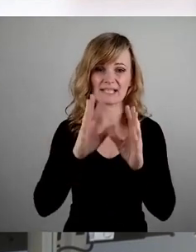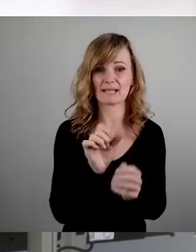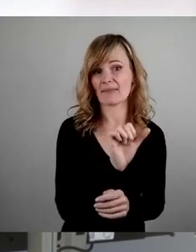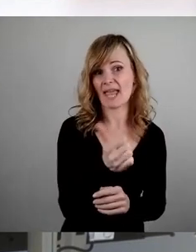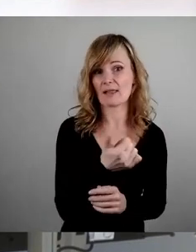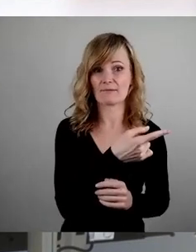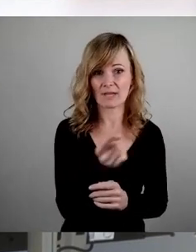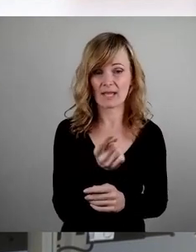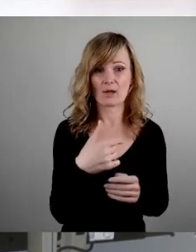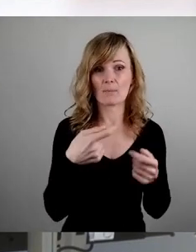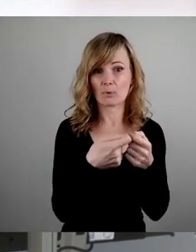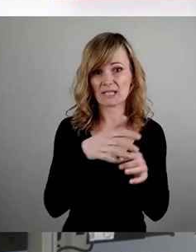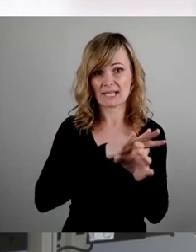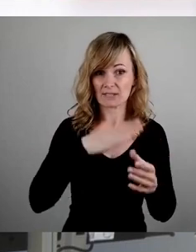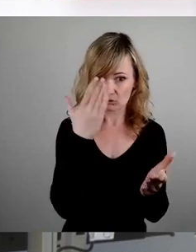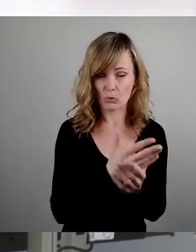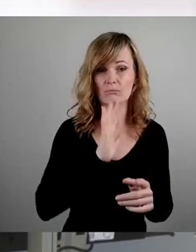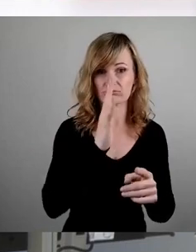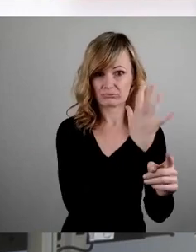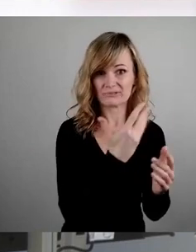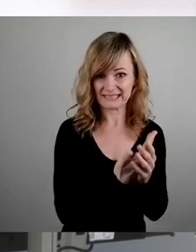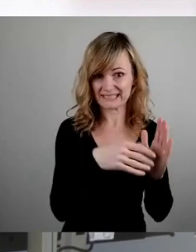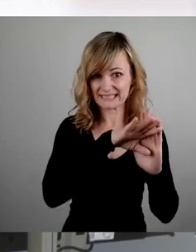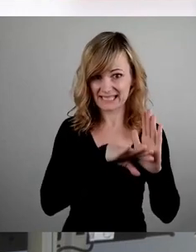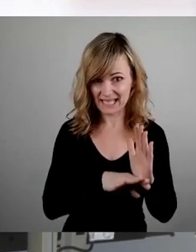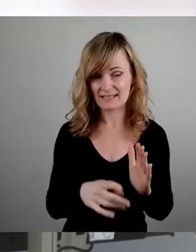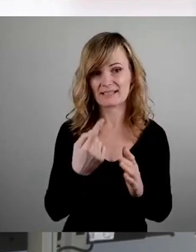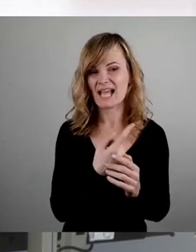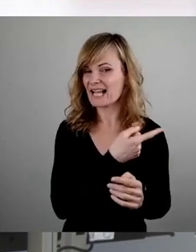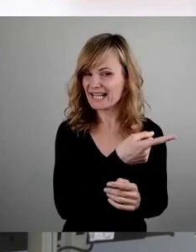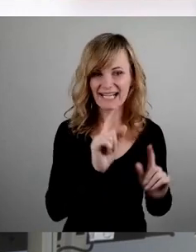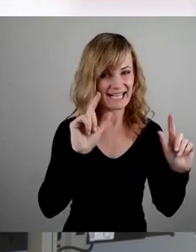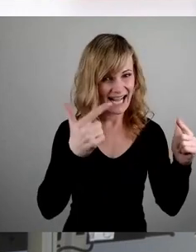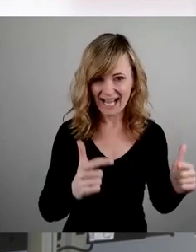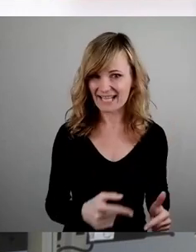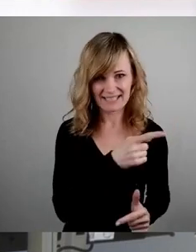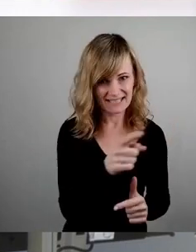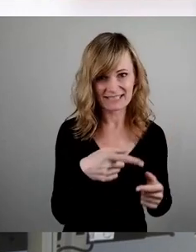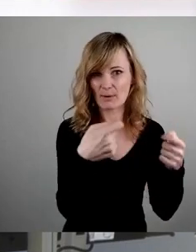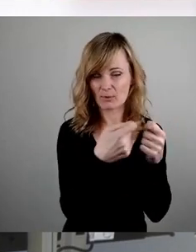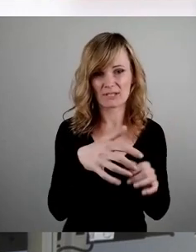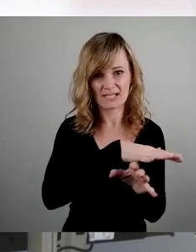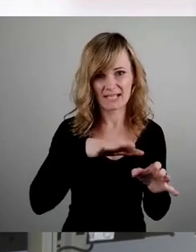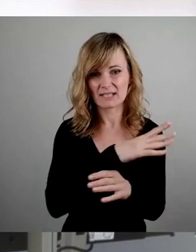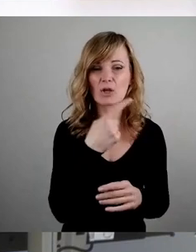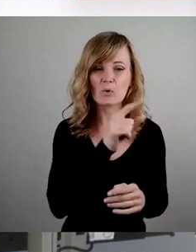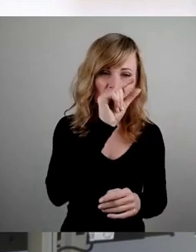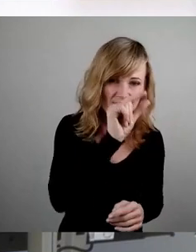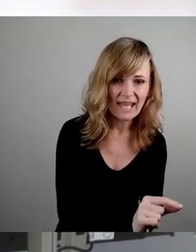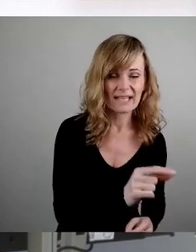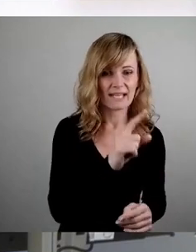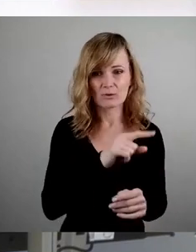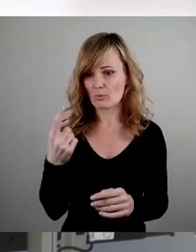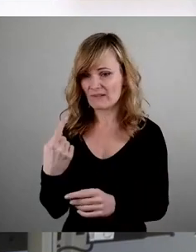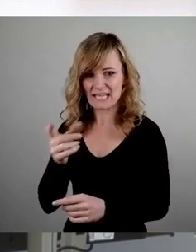Zweckentfremdungsverbotsgesetz und keines dieser anderen elf Bundesländer schöpft den Spielraum so wenig aus, wie es Sachsen